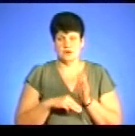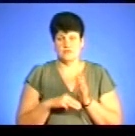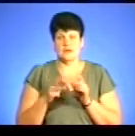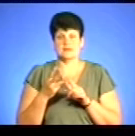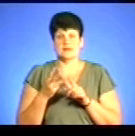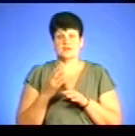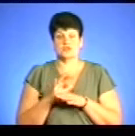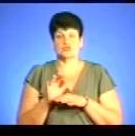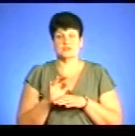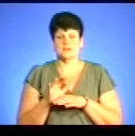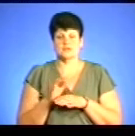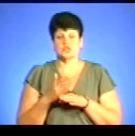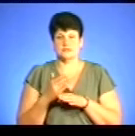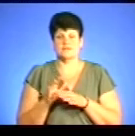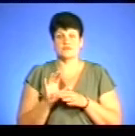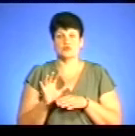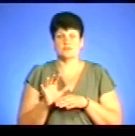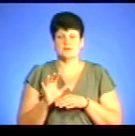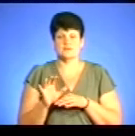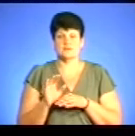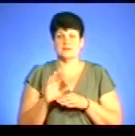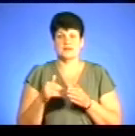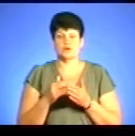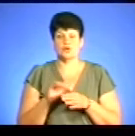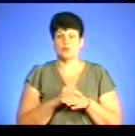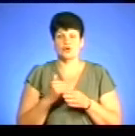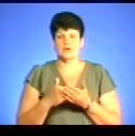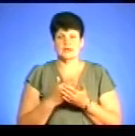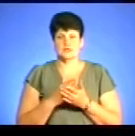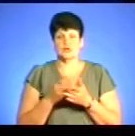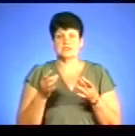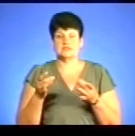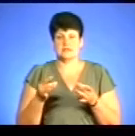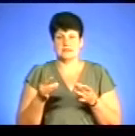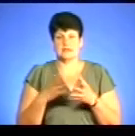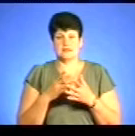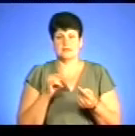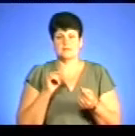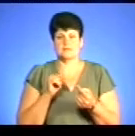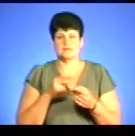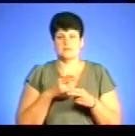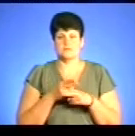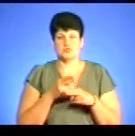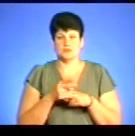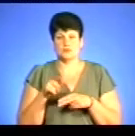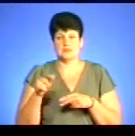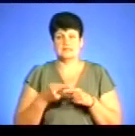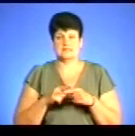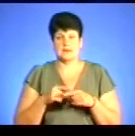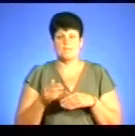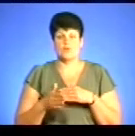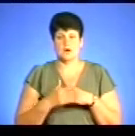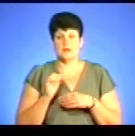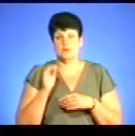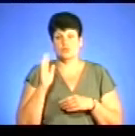виробництво з непроякісної сервини, яке становить загрозу для здоров'я і життя людини. Це може бути покарання